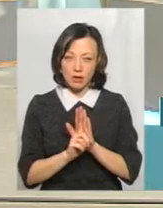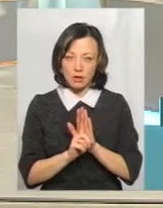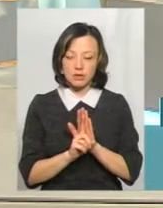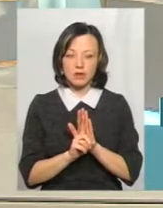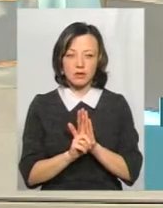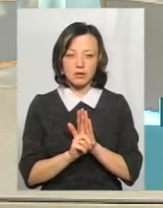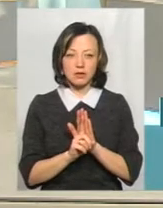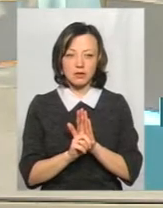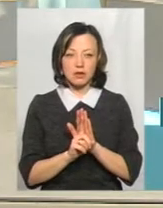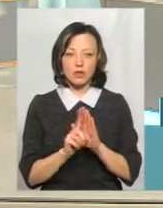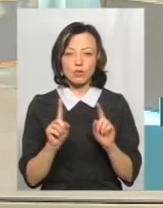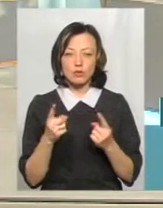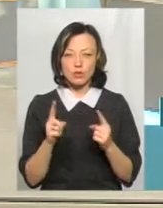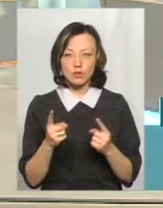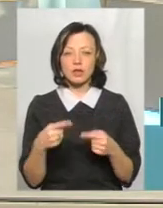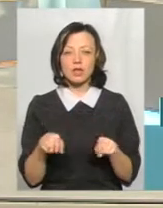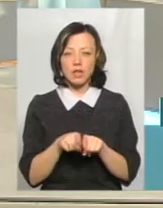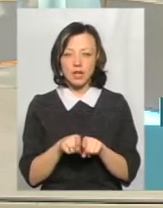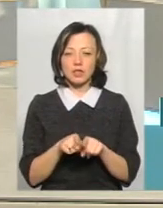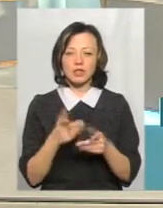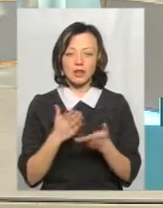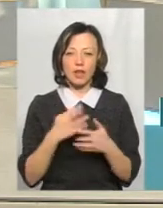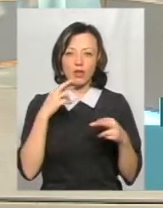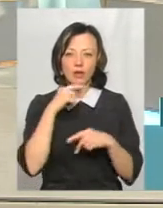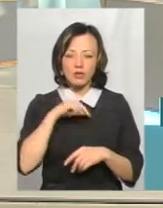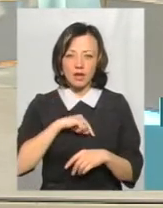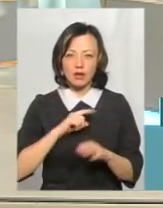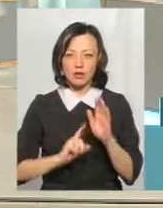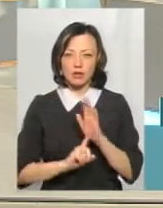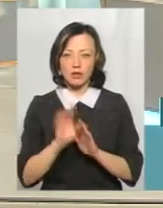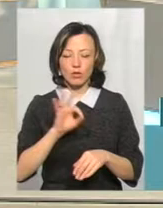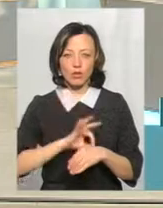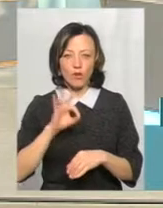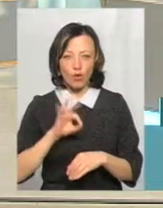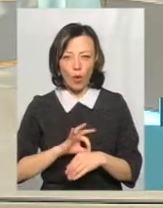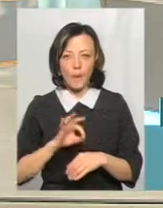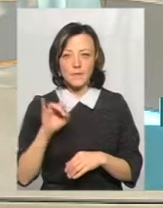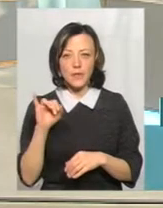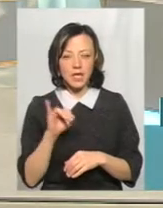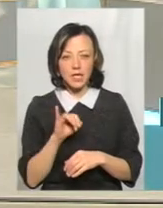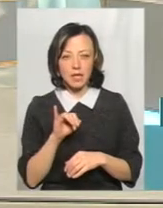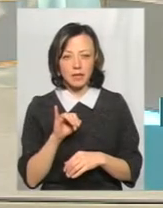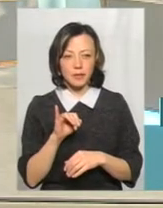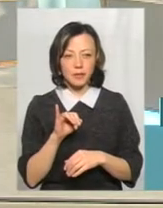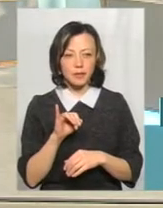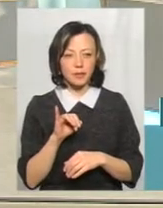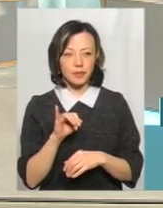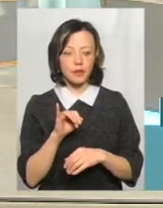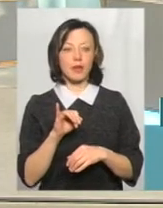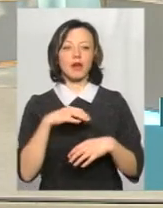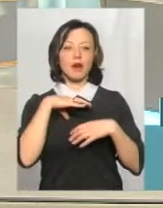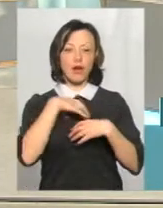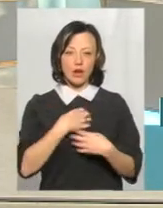тому що теж йде інтоксикація на початку хвороби, і теж